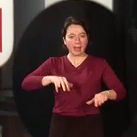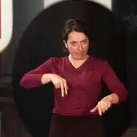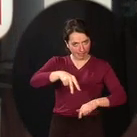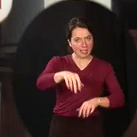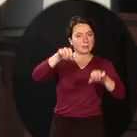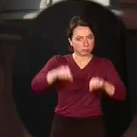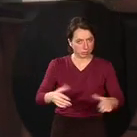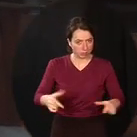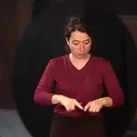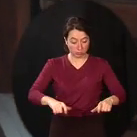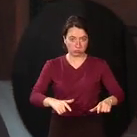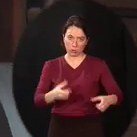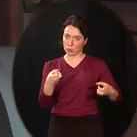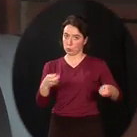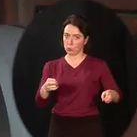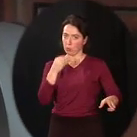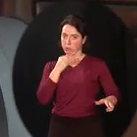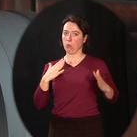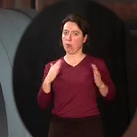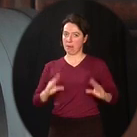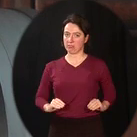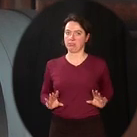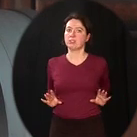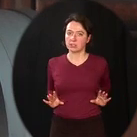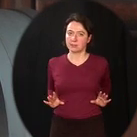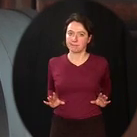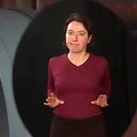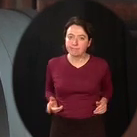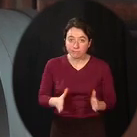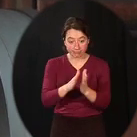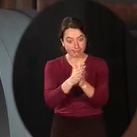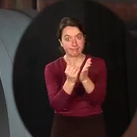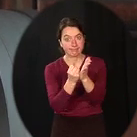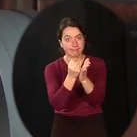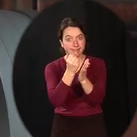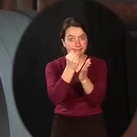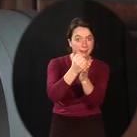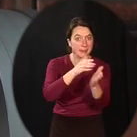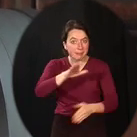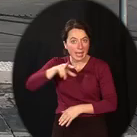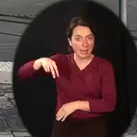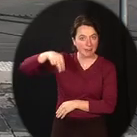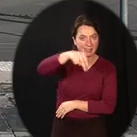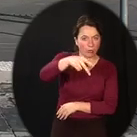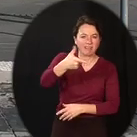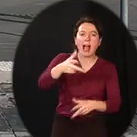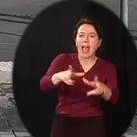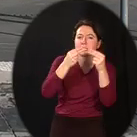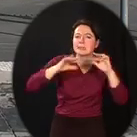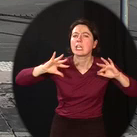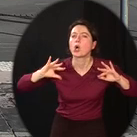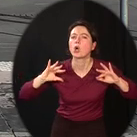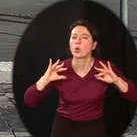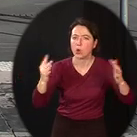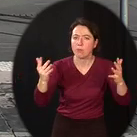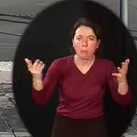Arrêtez-vous toujours derrière cette bande avant de traverser. Comme ça, vous êtes sûr d'être en dehors de la zone à risque. Avec le permis piéton, vous allez apprendre la méthode pour